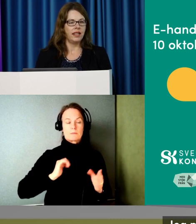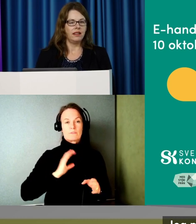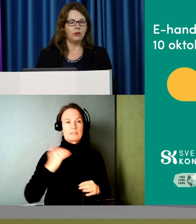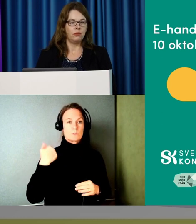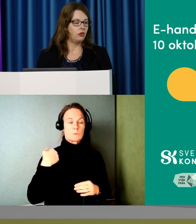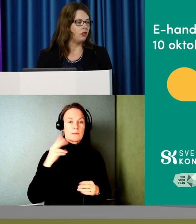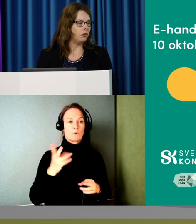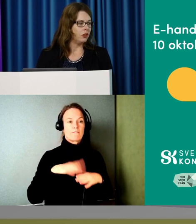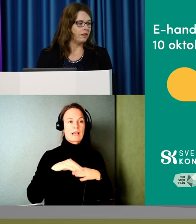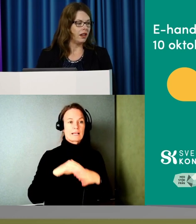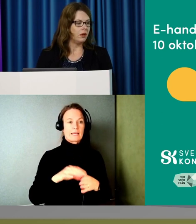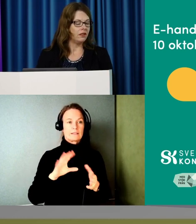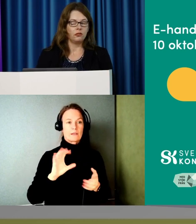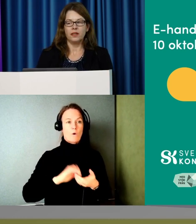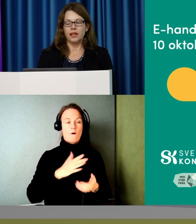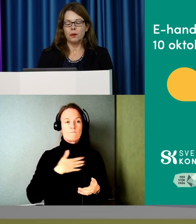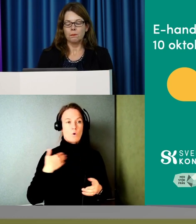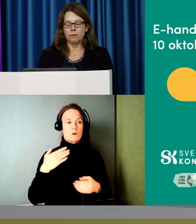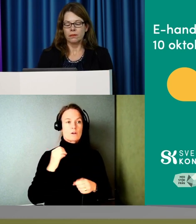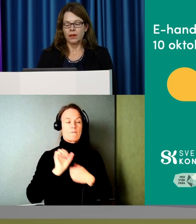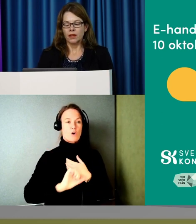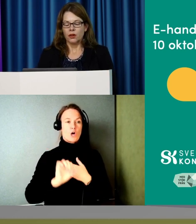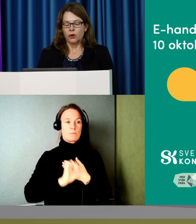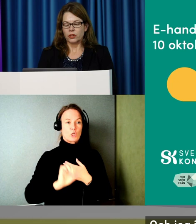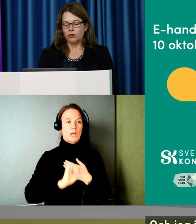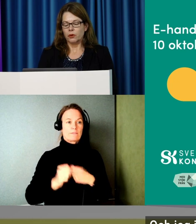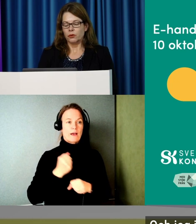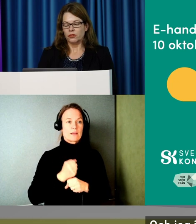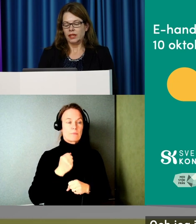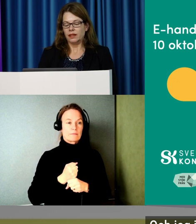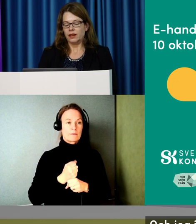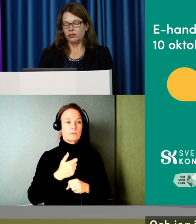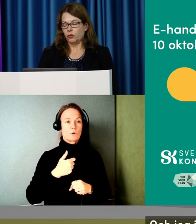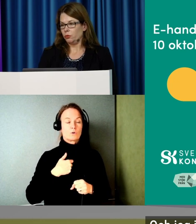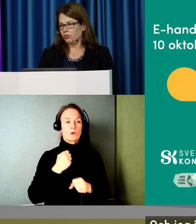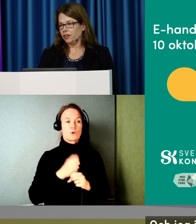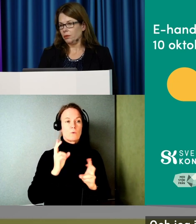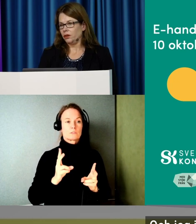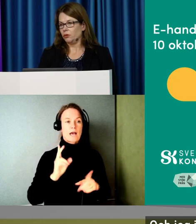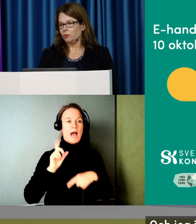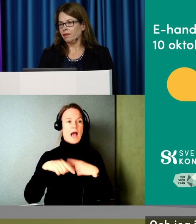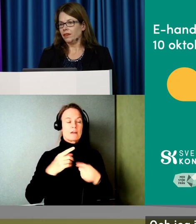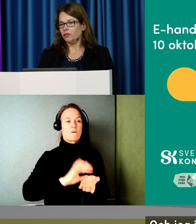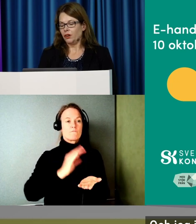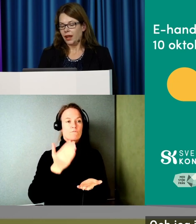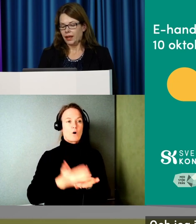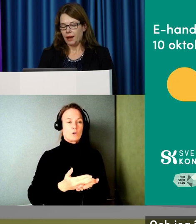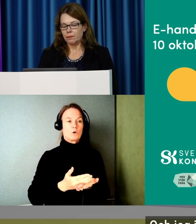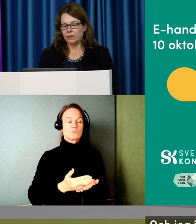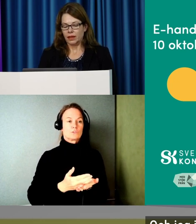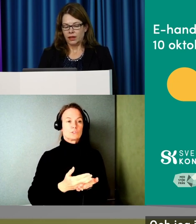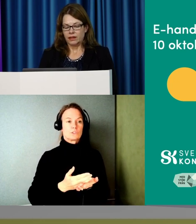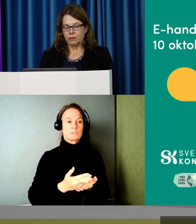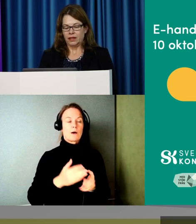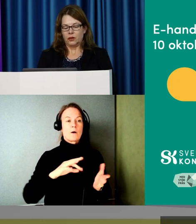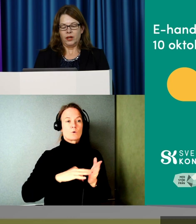i vägledning och i vårt förebyggande arbete som vi ger. Och jag jobbar också i ett arvsfondsprojekt som heter Konsumenträtt för alla,